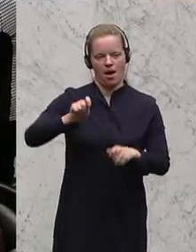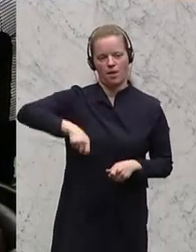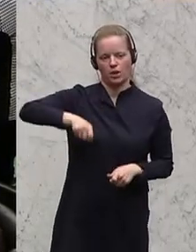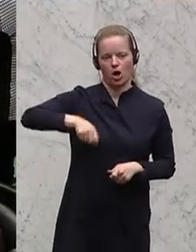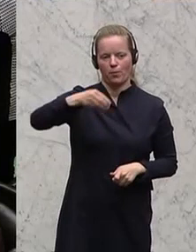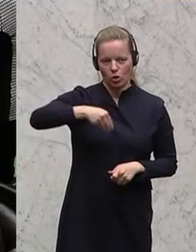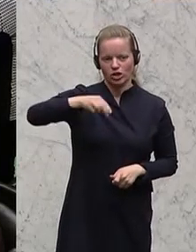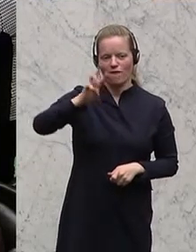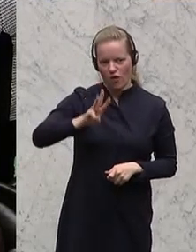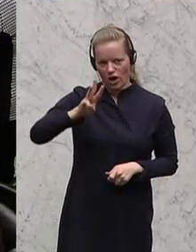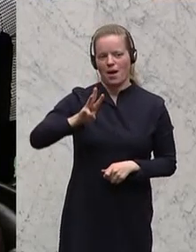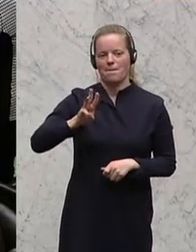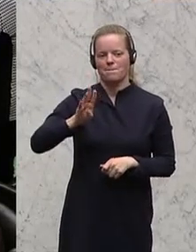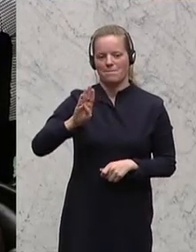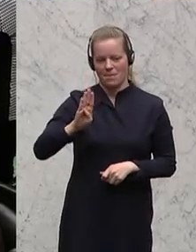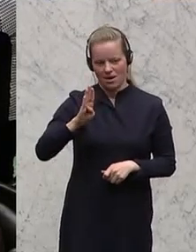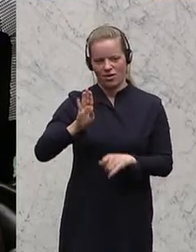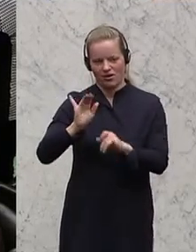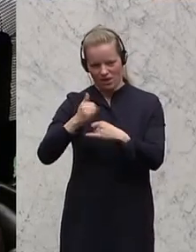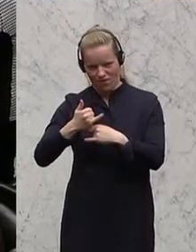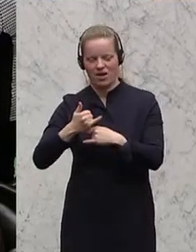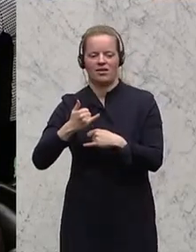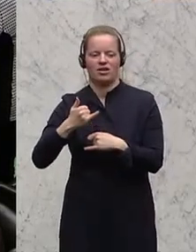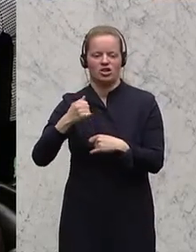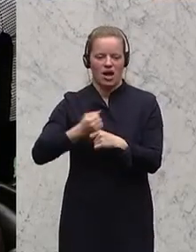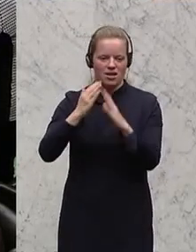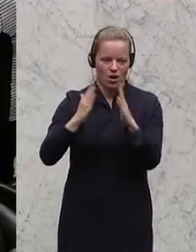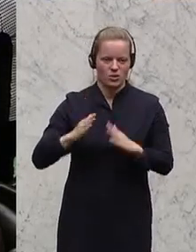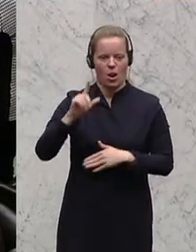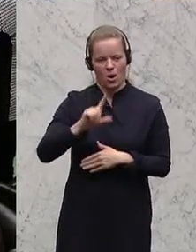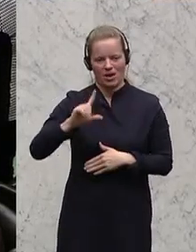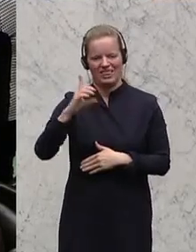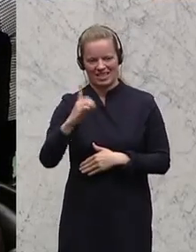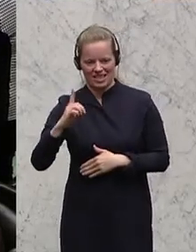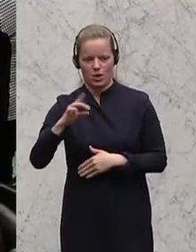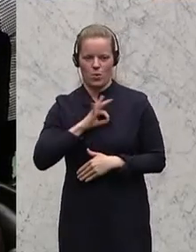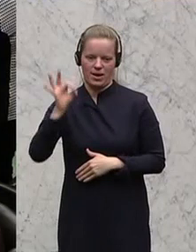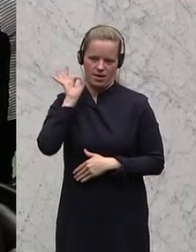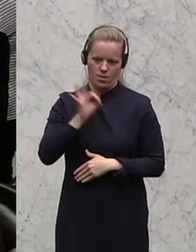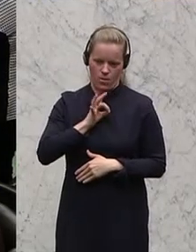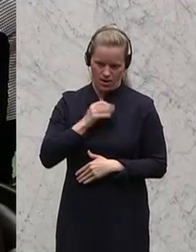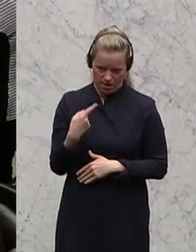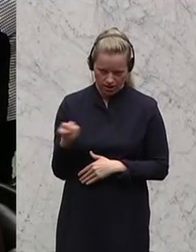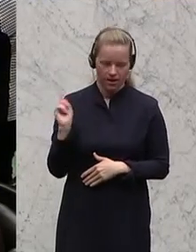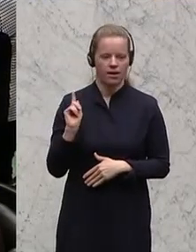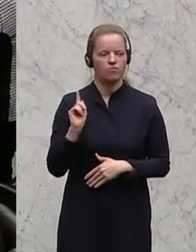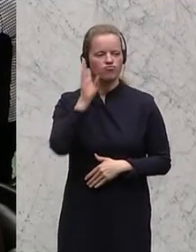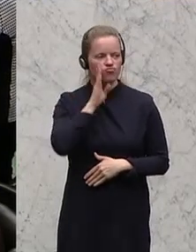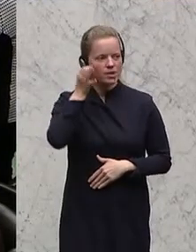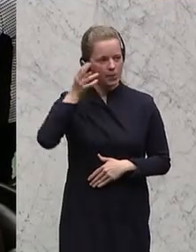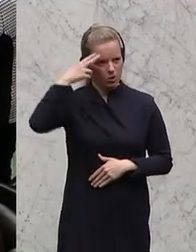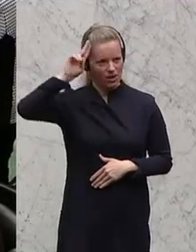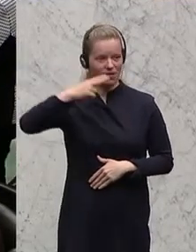Muchitsch, Wöginger, Dr. Belakowitsch, Schänewein, Mag. Steinhauser, Mag. Lorca, Ingenieur Dietrich, Kolleginnen und Kollegen, und ich bitte jene Damen und Herren,